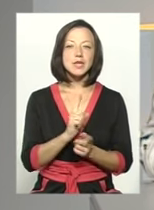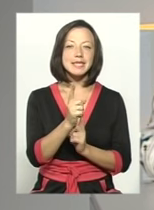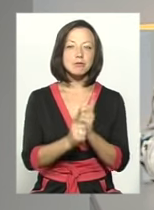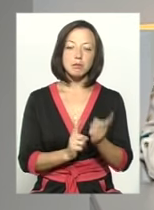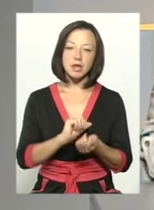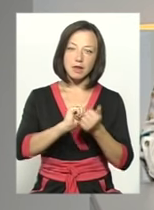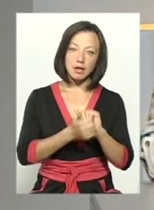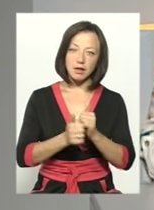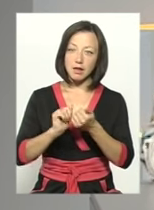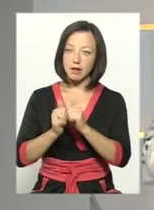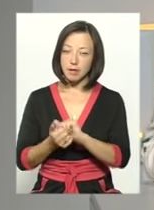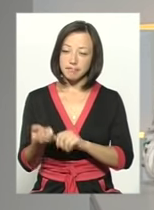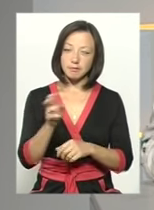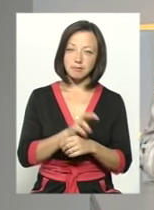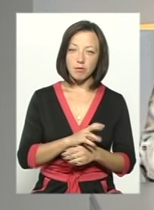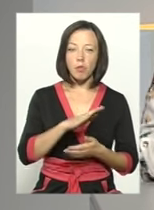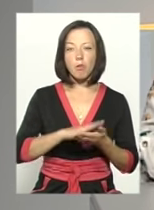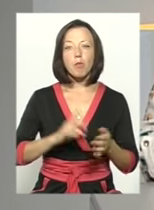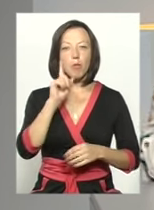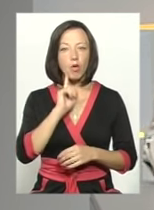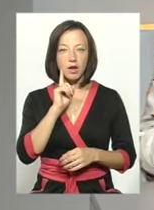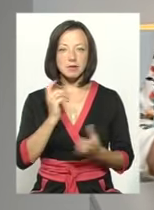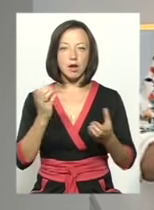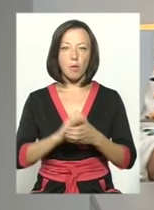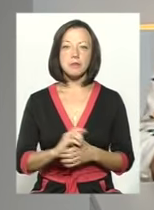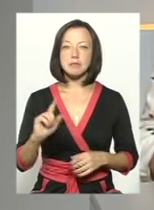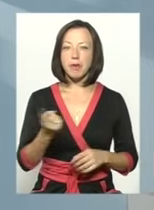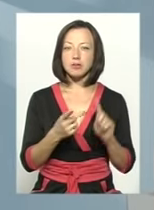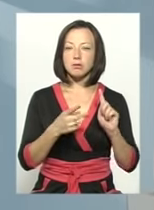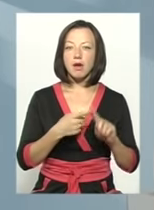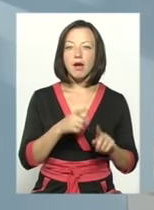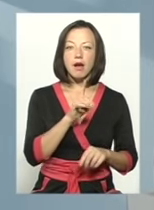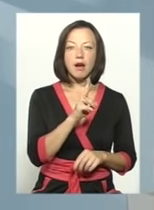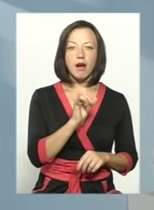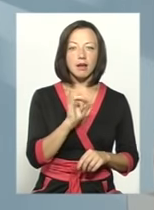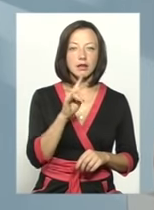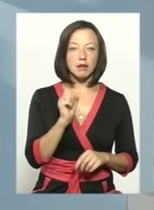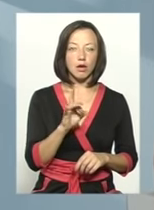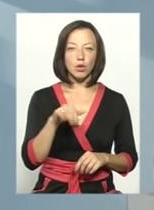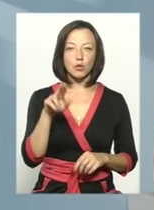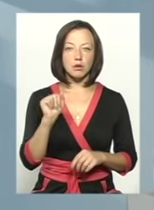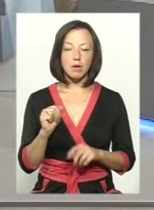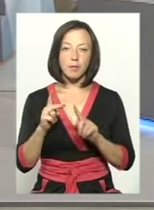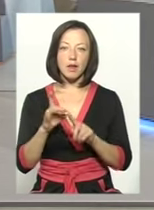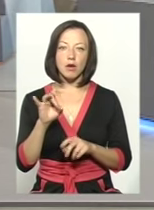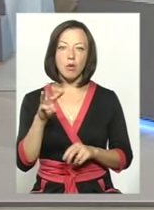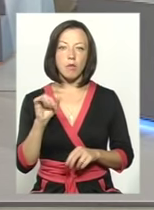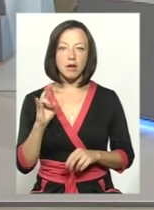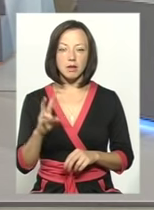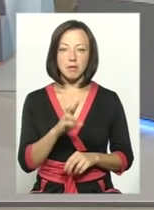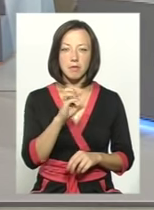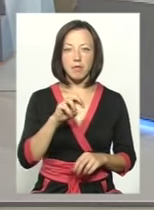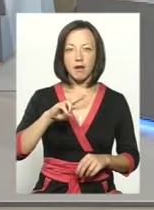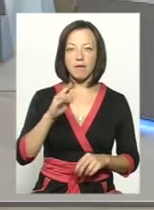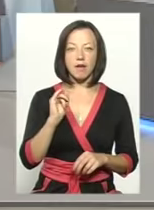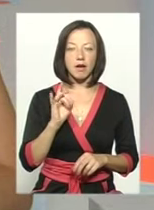приходитимуть на місце інших, поки знайомимося із першими. Це Каріна Руда та Роман Бельфер.